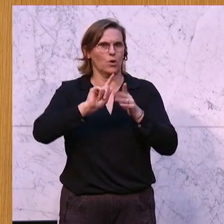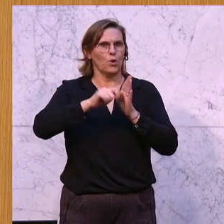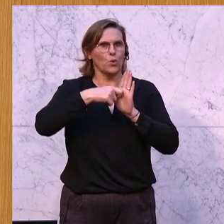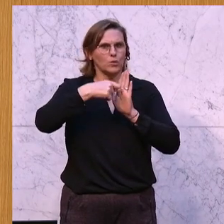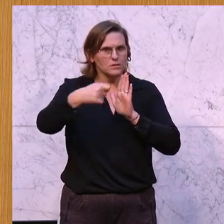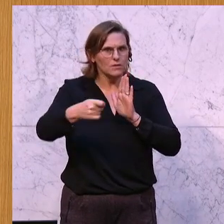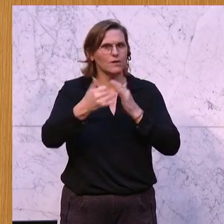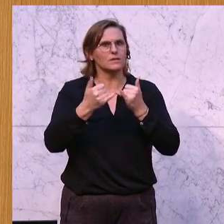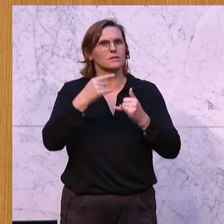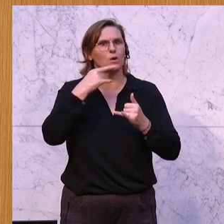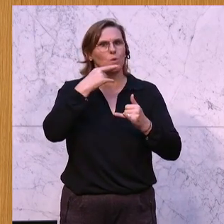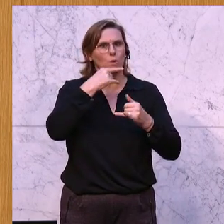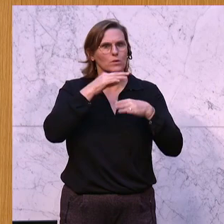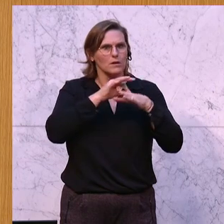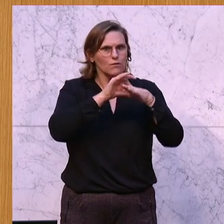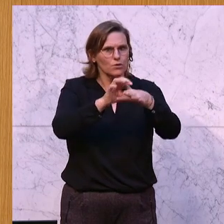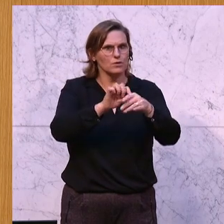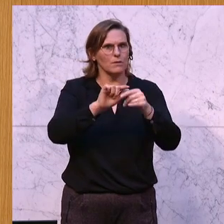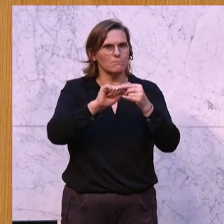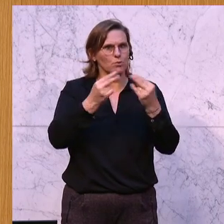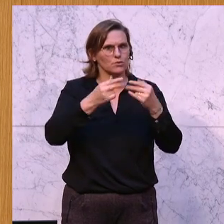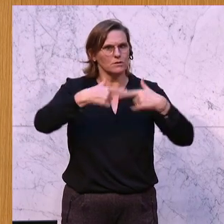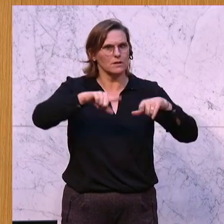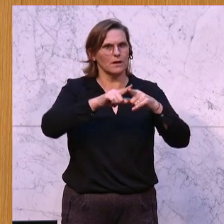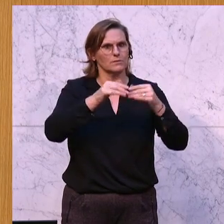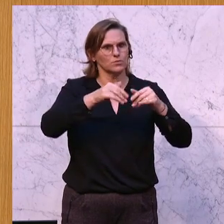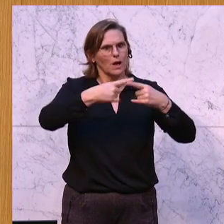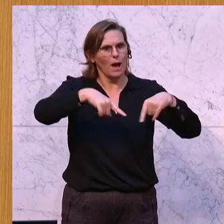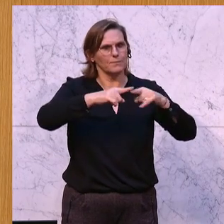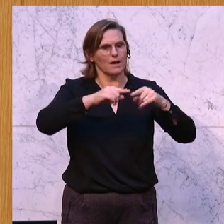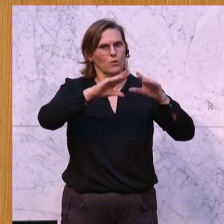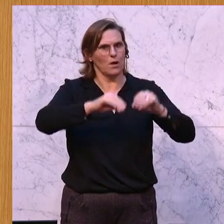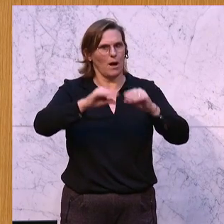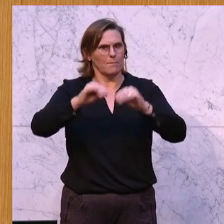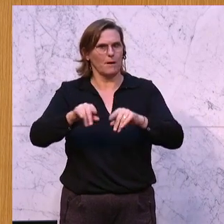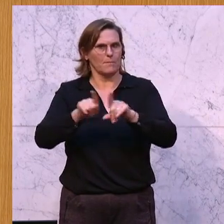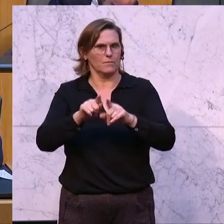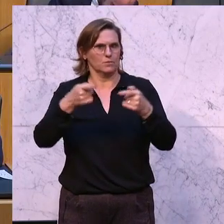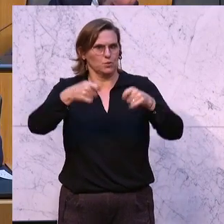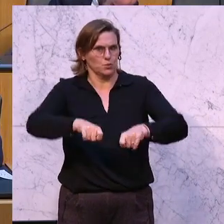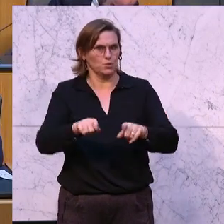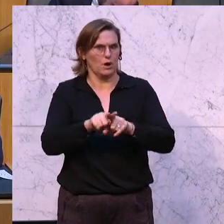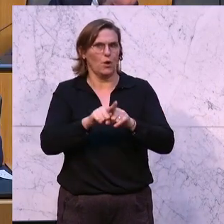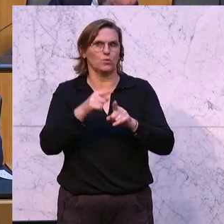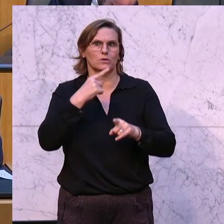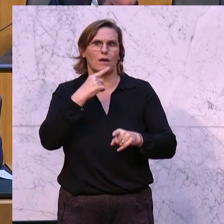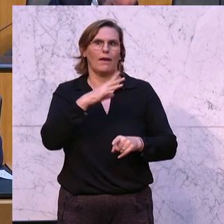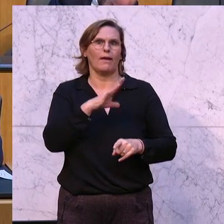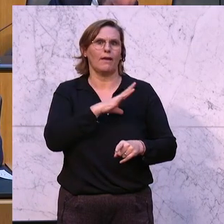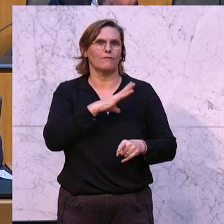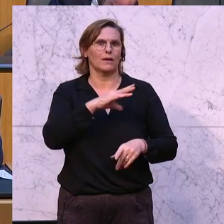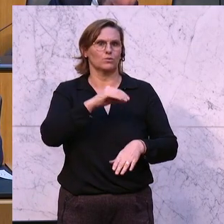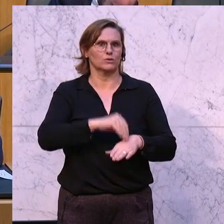geführten Bundesländern die Spitäler Abteilungen schließen müssen, dass das Wort Gefährdungsmeldung, ich habe das schon öfter gesagt, ein Unwort des Jahres ist, weil so viele